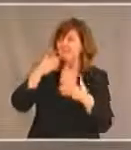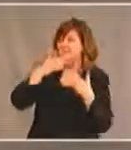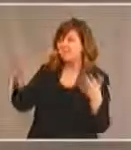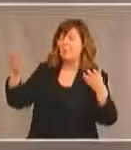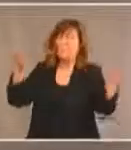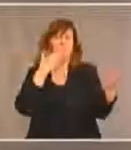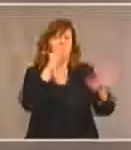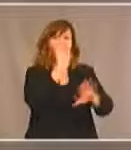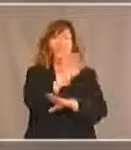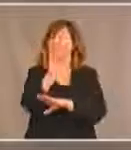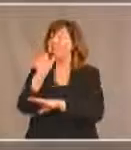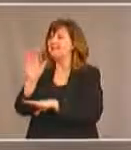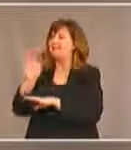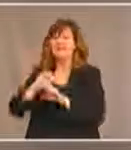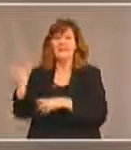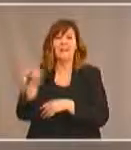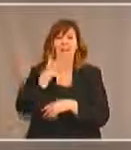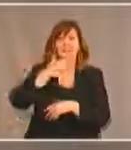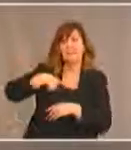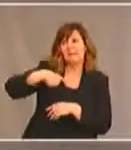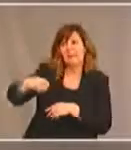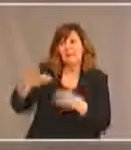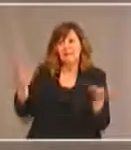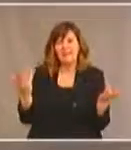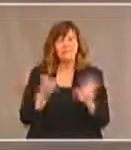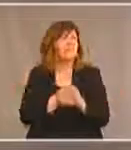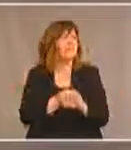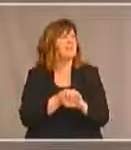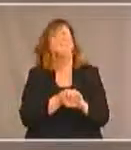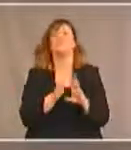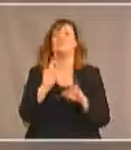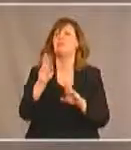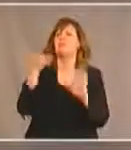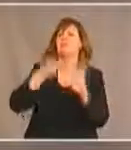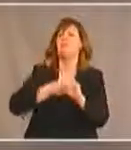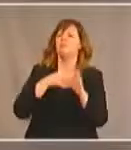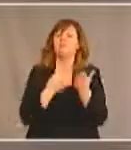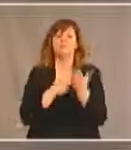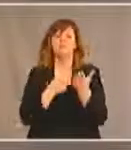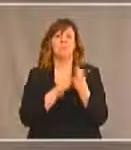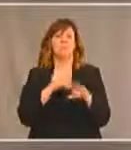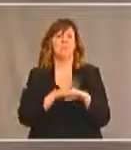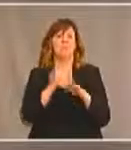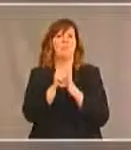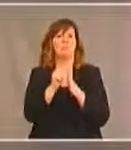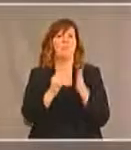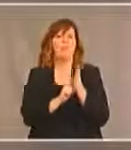'hui. Donc, bonne après-midi tout le monde. Merci de votre invitation à participer aux discussions sur cette loi en matière d